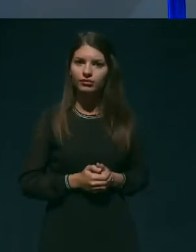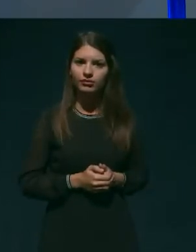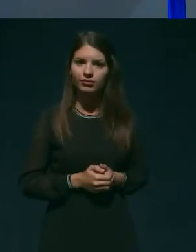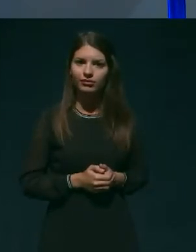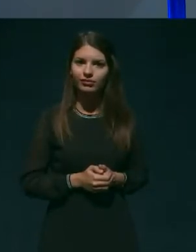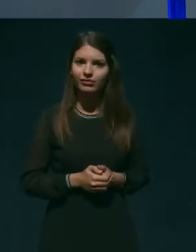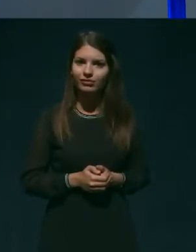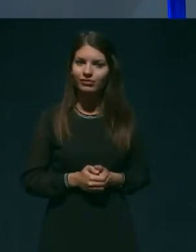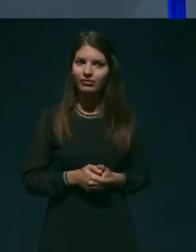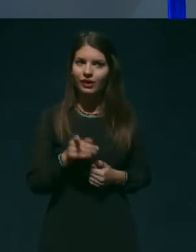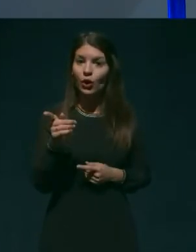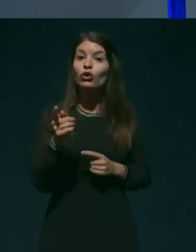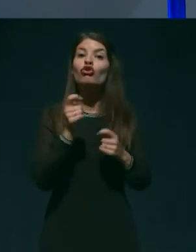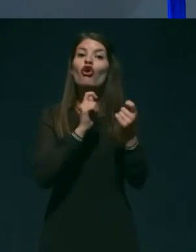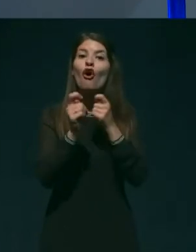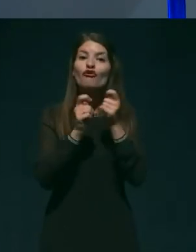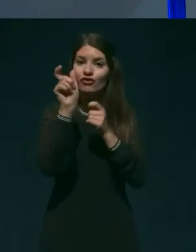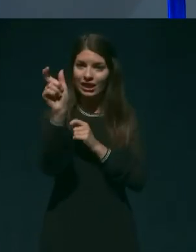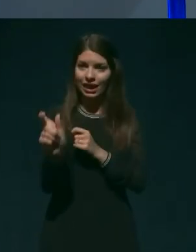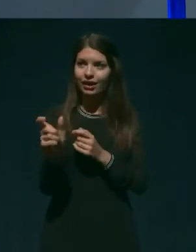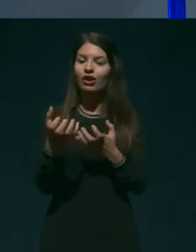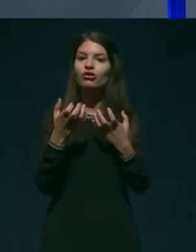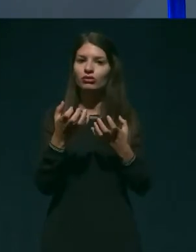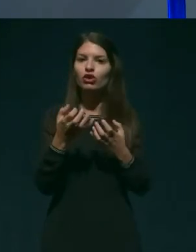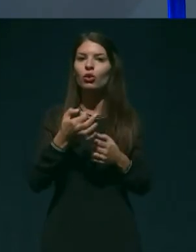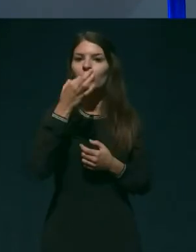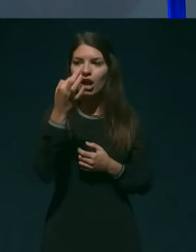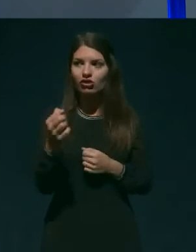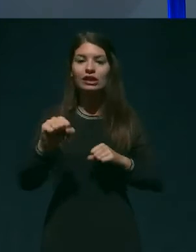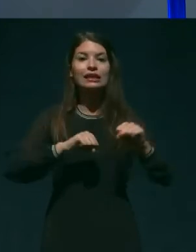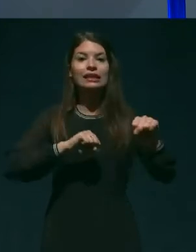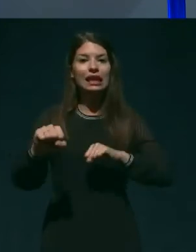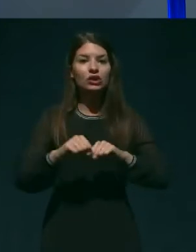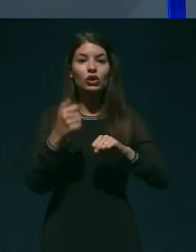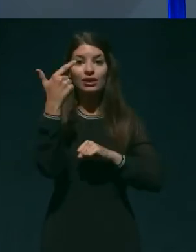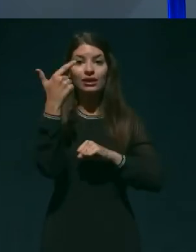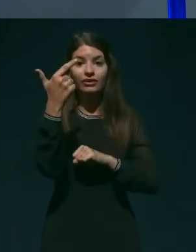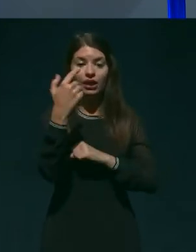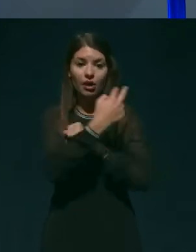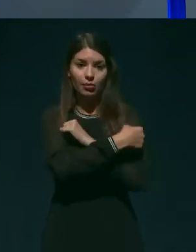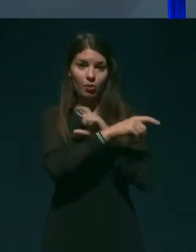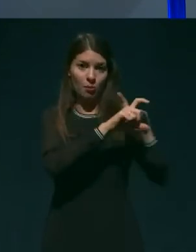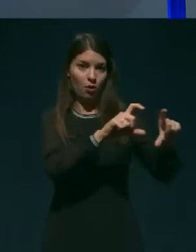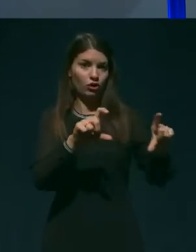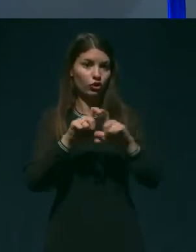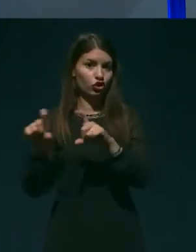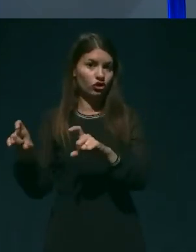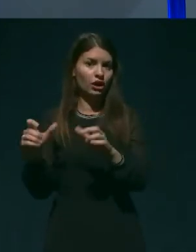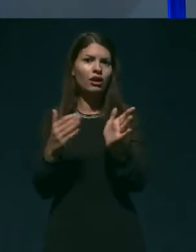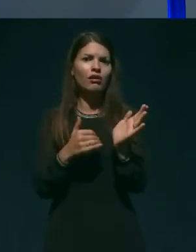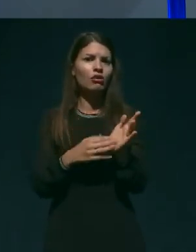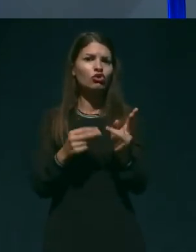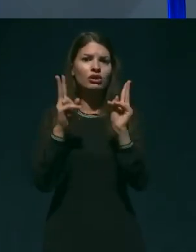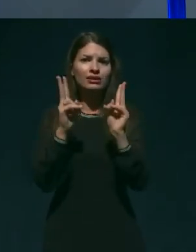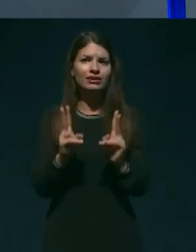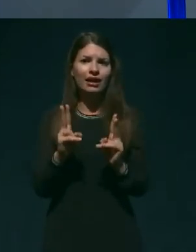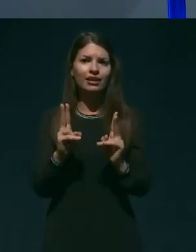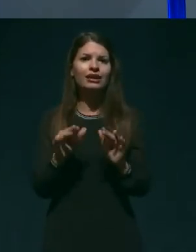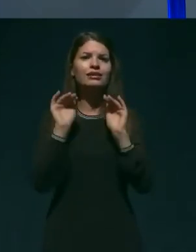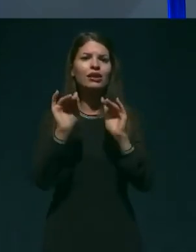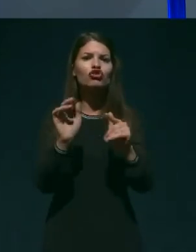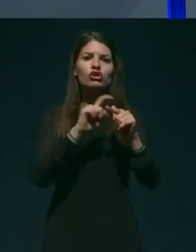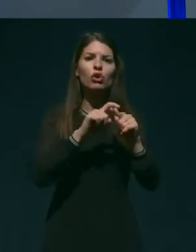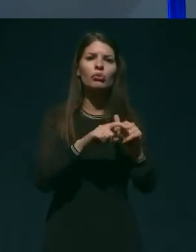Novinarka sprašuje, direktorja obih bolnišnič, kakšno je stanje zaščitne opreme v vaših